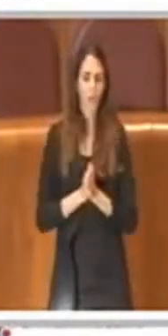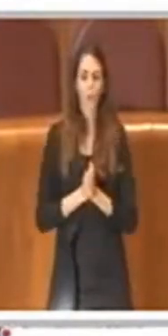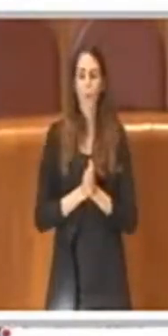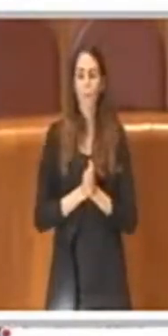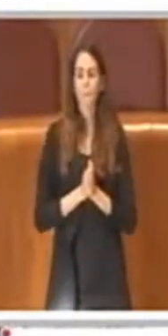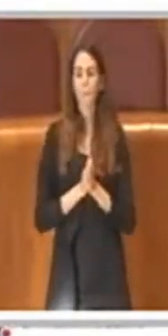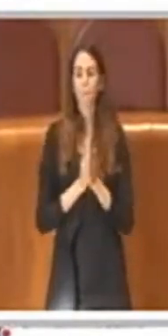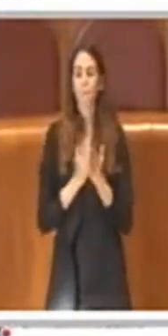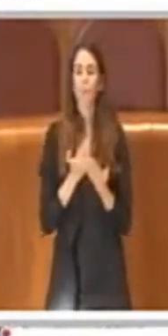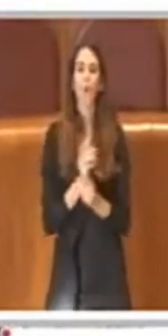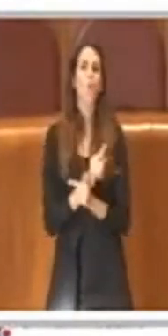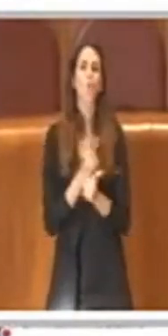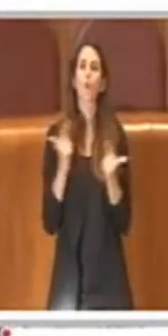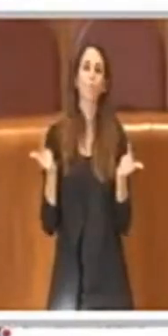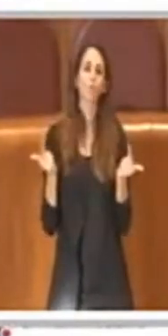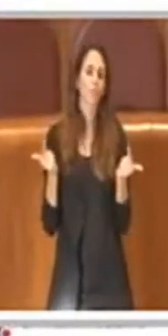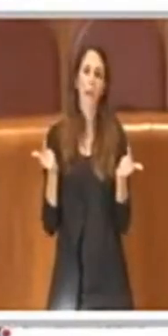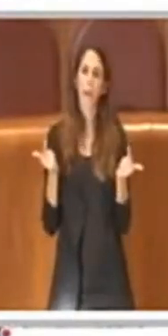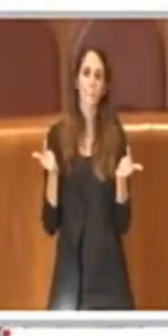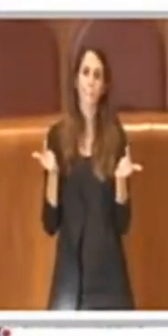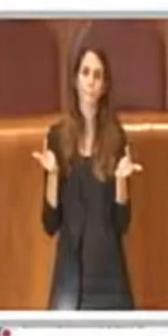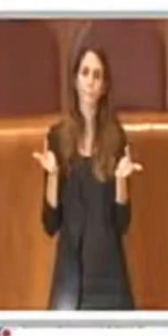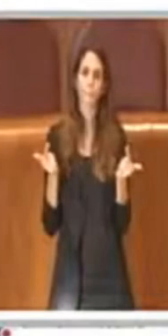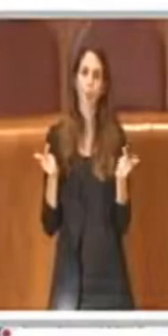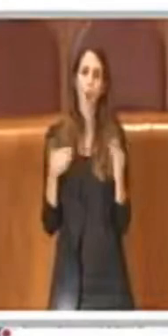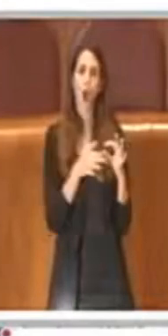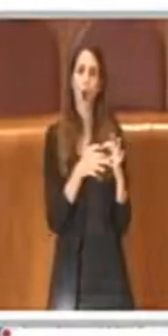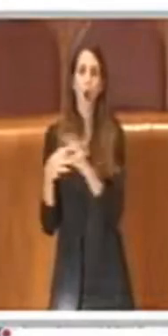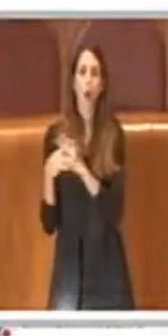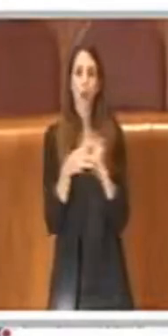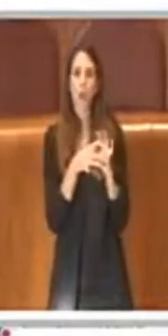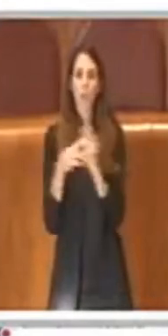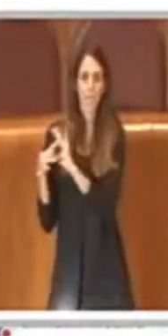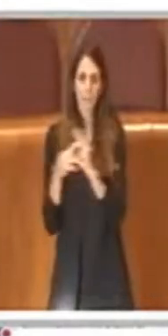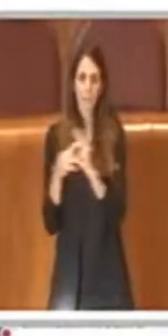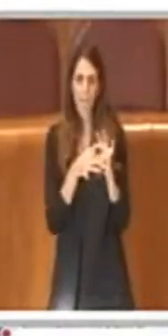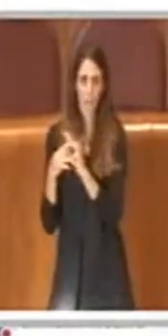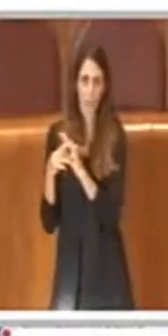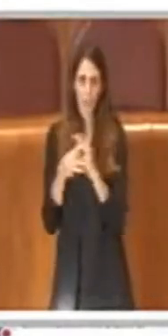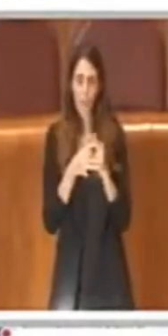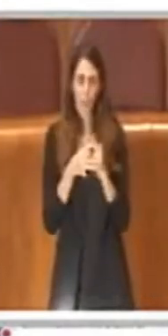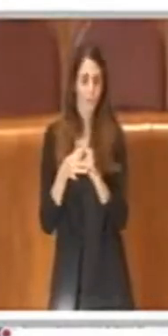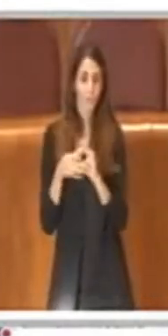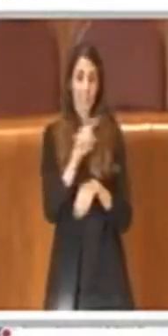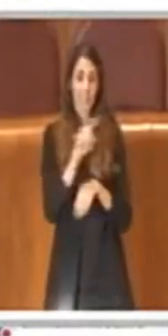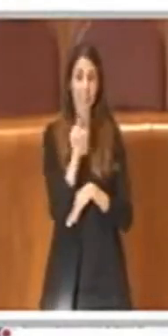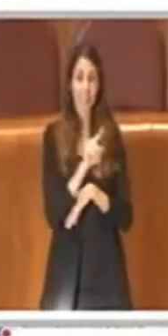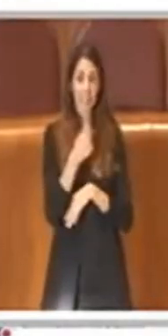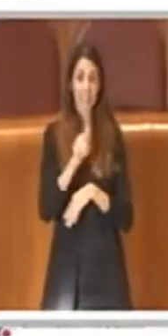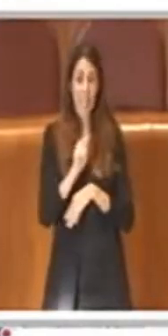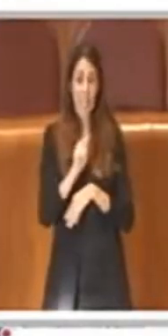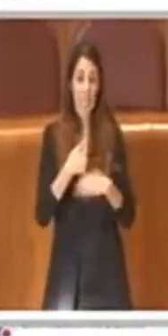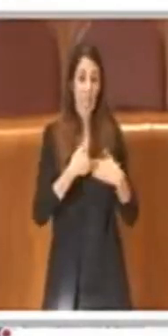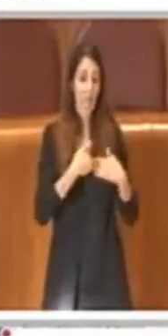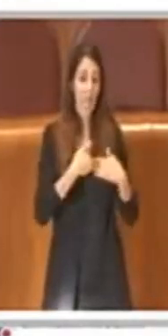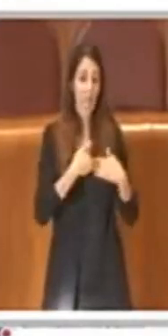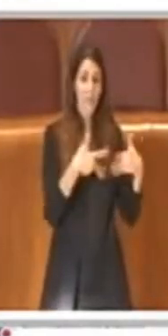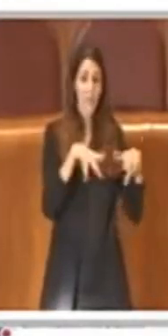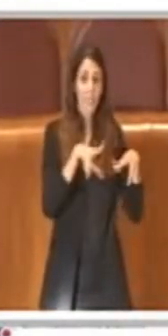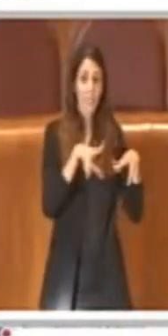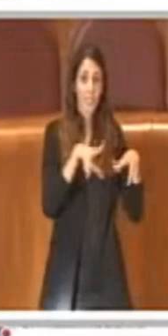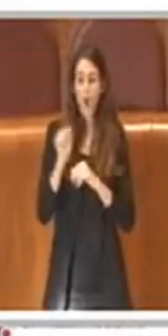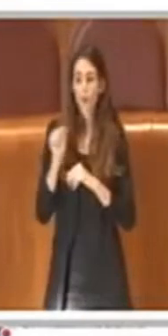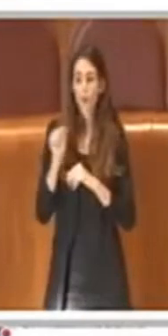reale correlazione tra la riapertura dei barchi e il